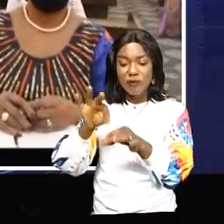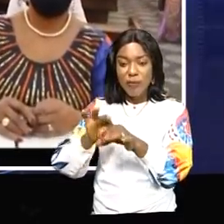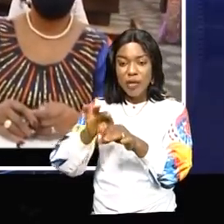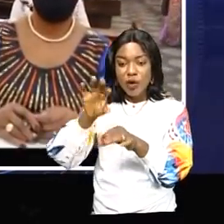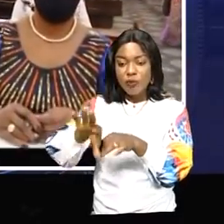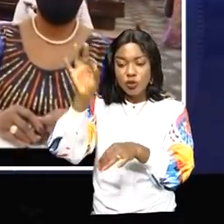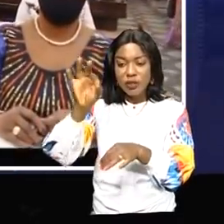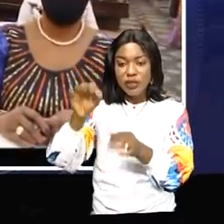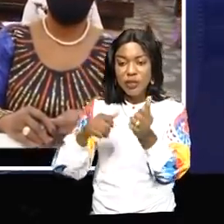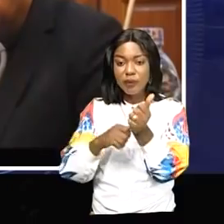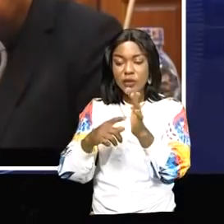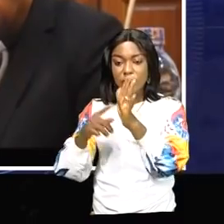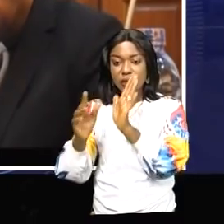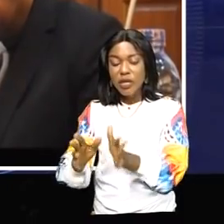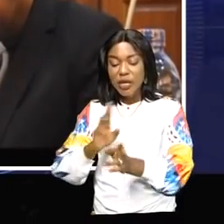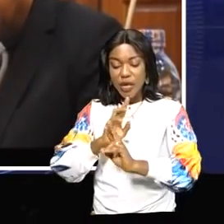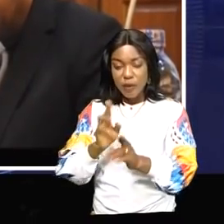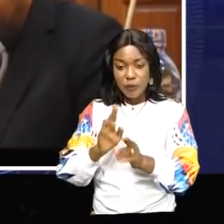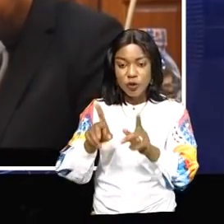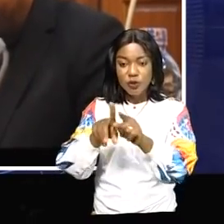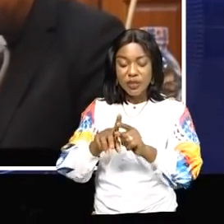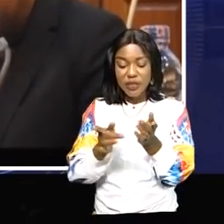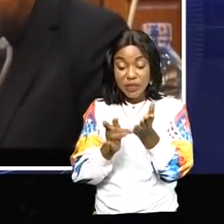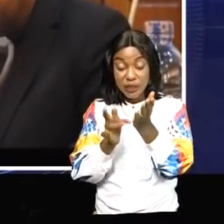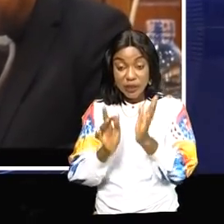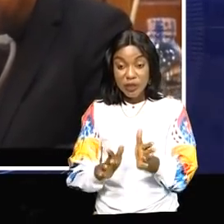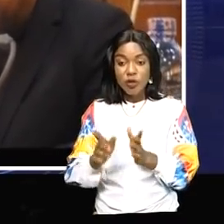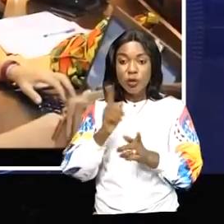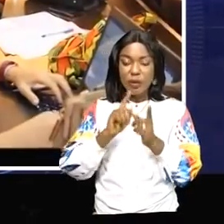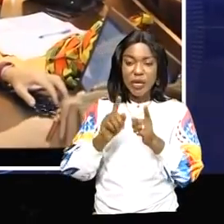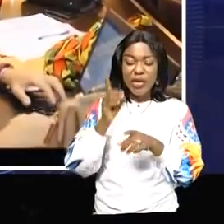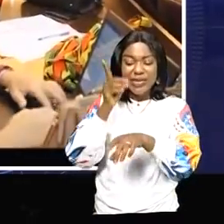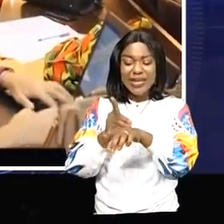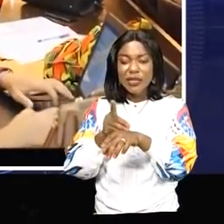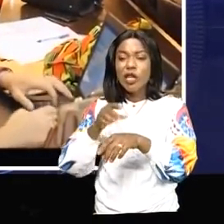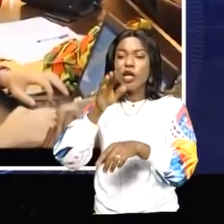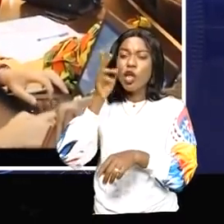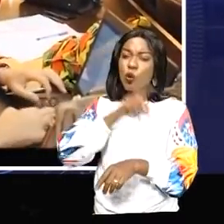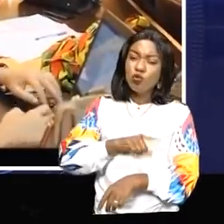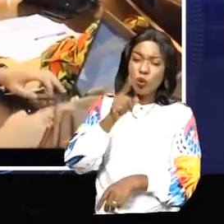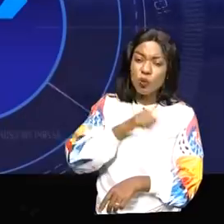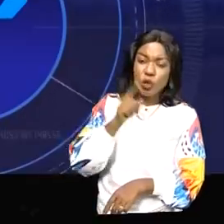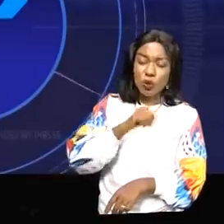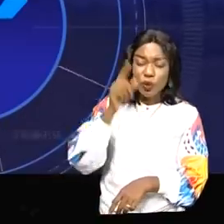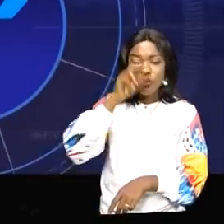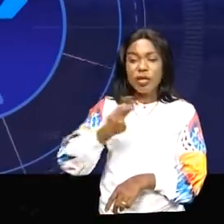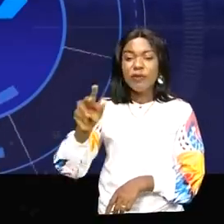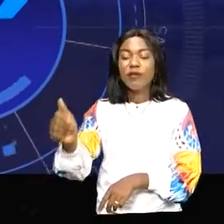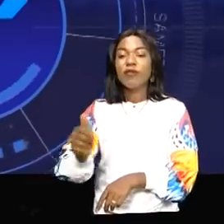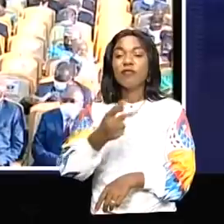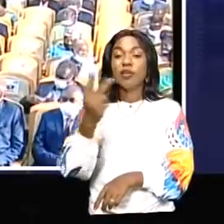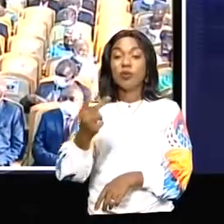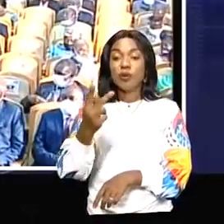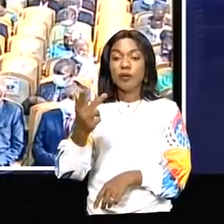Corneille Nanga a donné des éléments de réponse. Le technicien parle des dates critiques qu'il faudrait tenir pour 2023. Au Conseil économique et